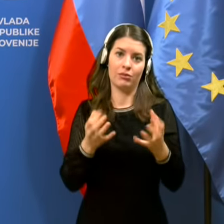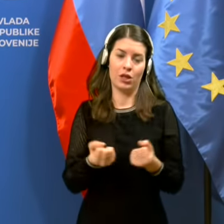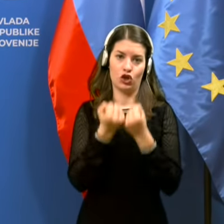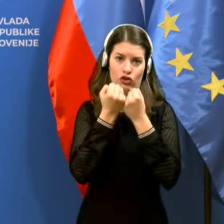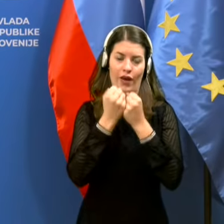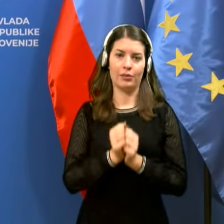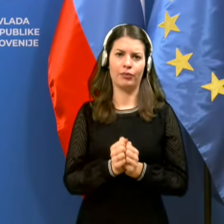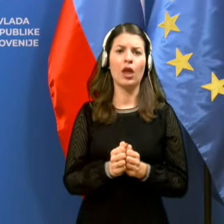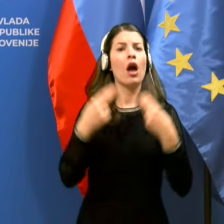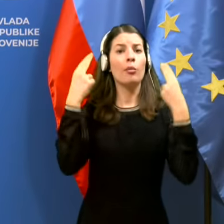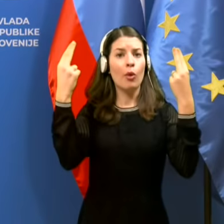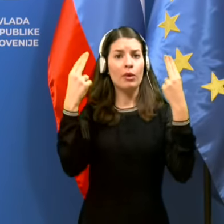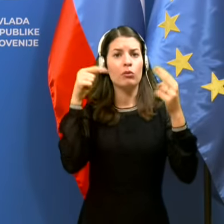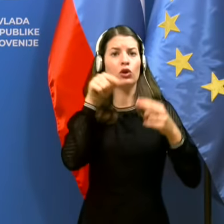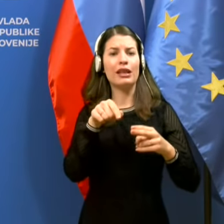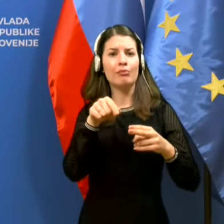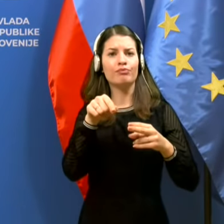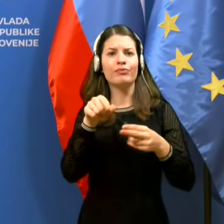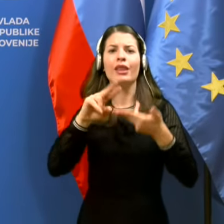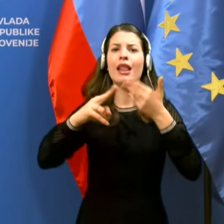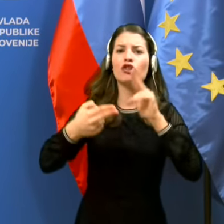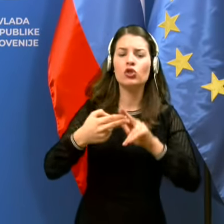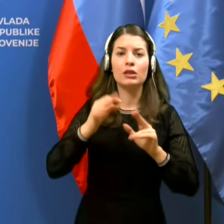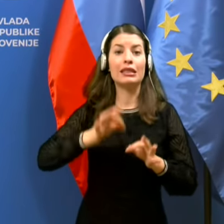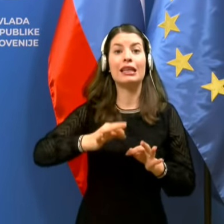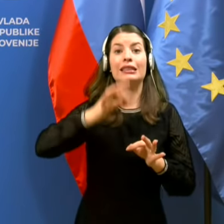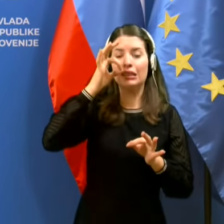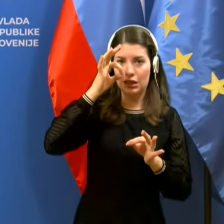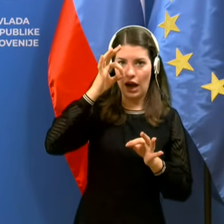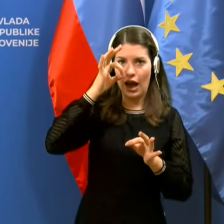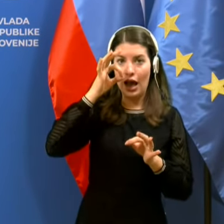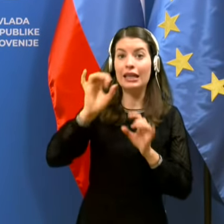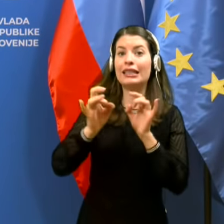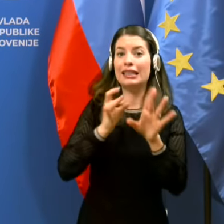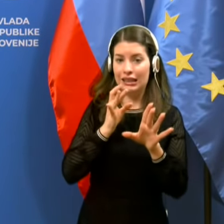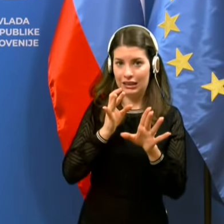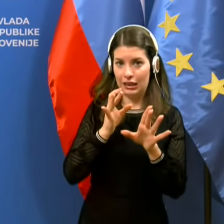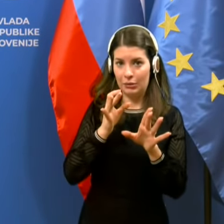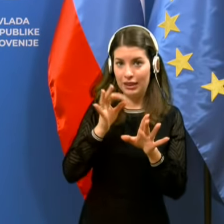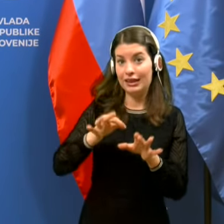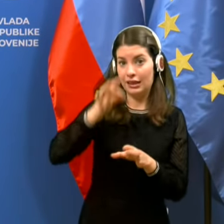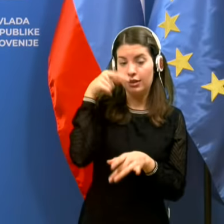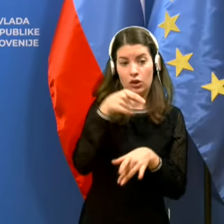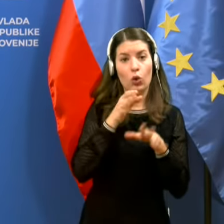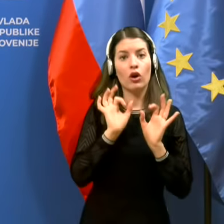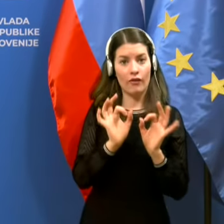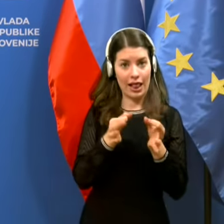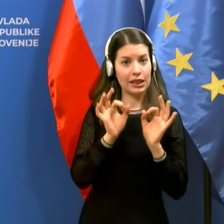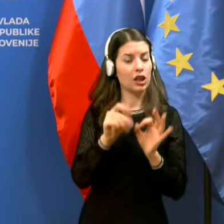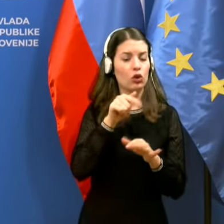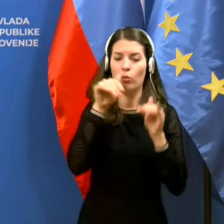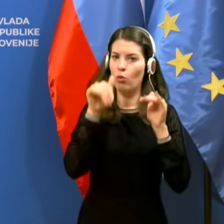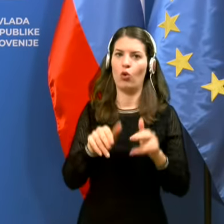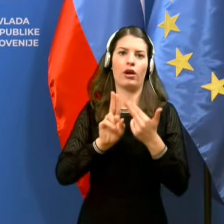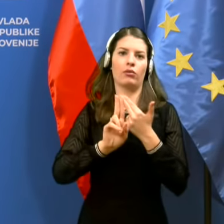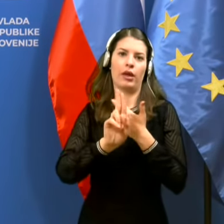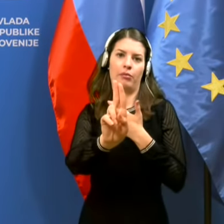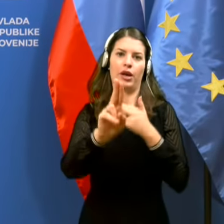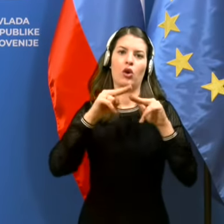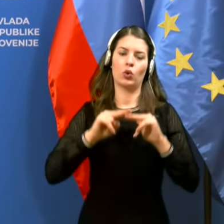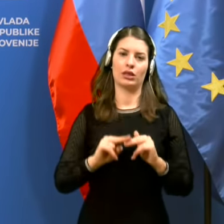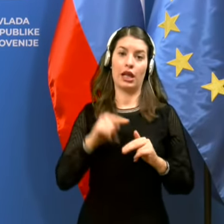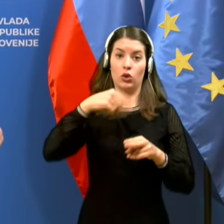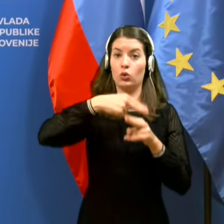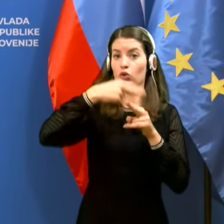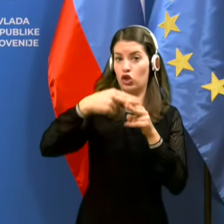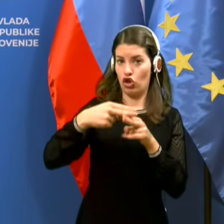ta pristop testiranja in dostopnosti s hitrim antigenskimi testi, ki so kvalitetni, ostaja v državi.